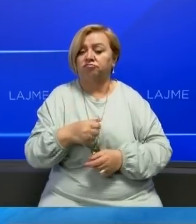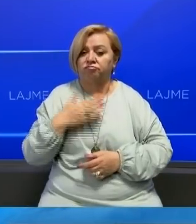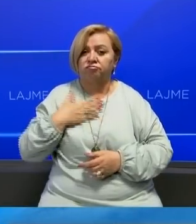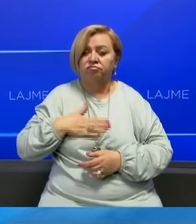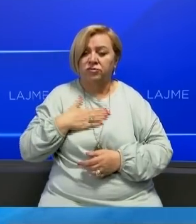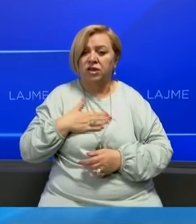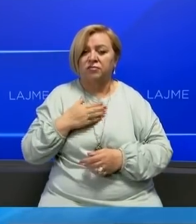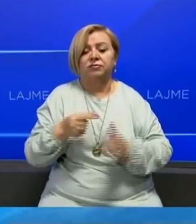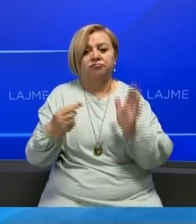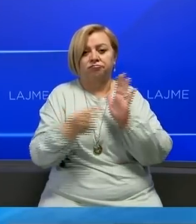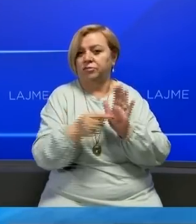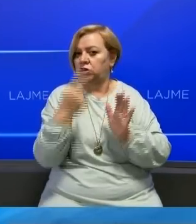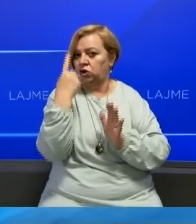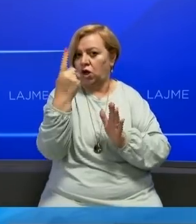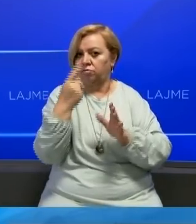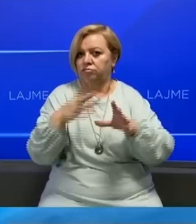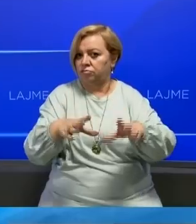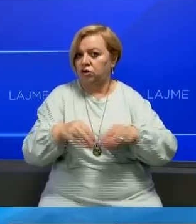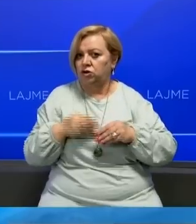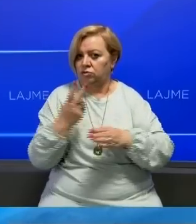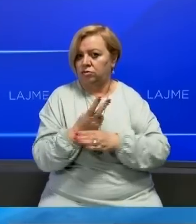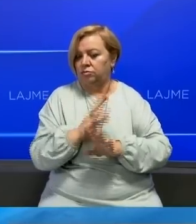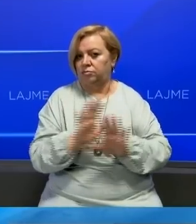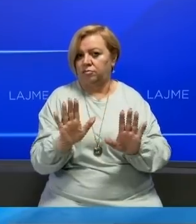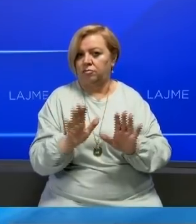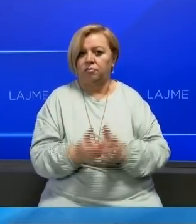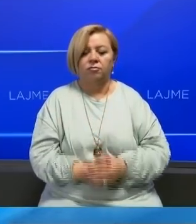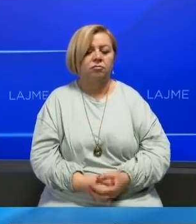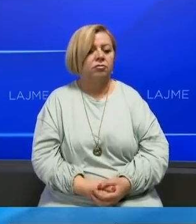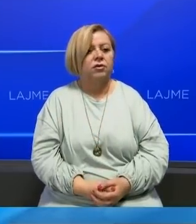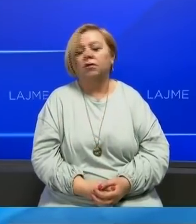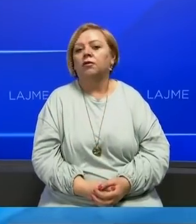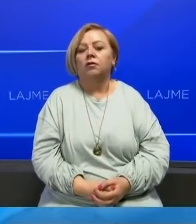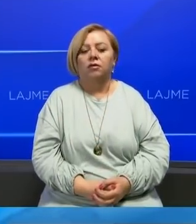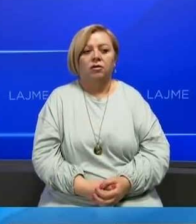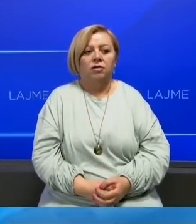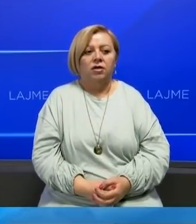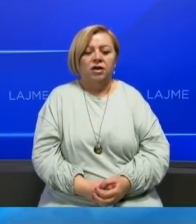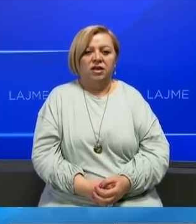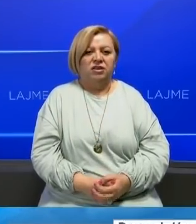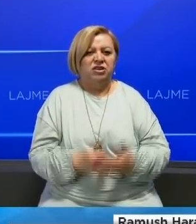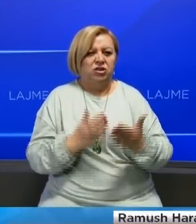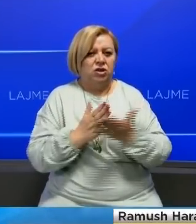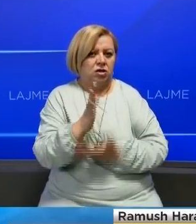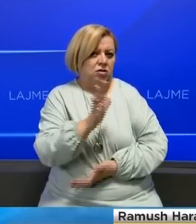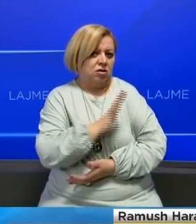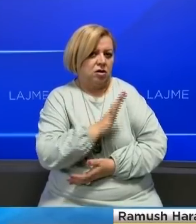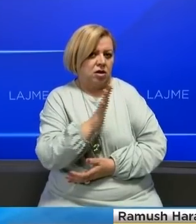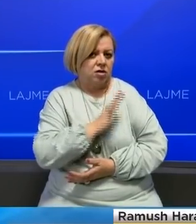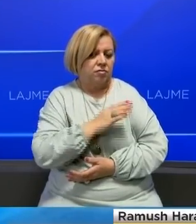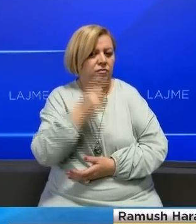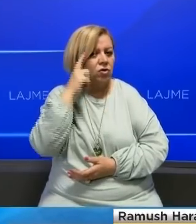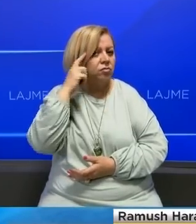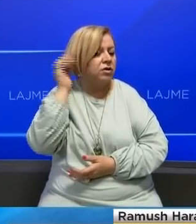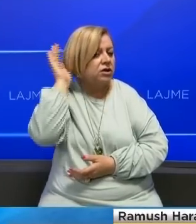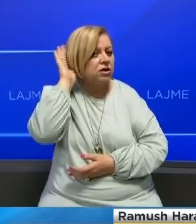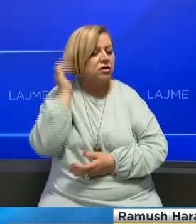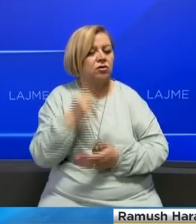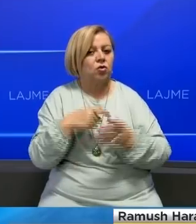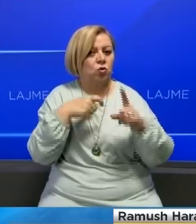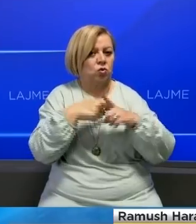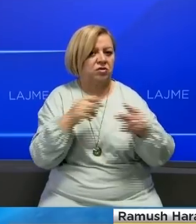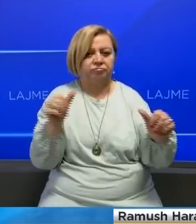vetëm një pik njohjen reciproke. Êshtë një qasje rezikshme e kryeministrit Kurti, pra e